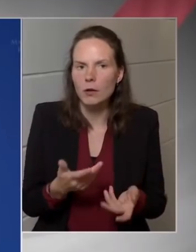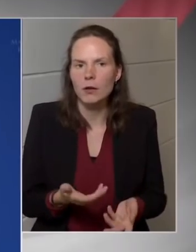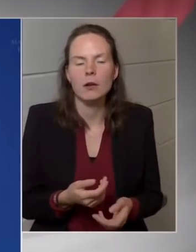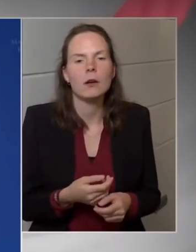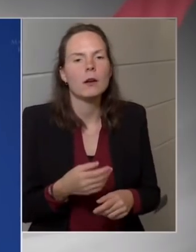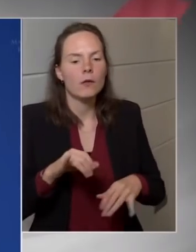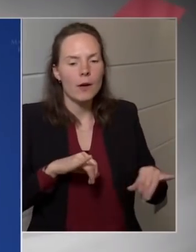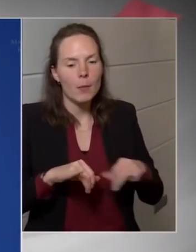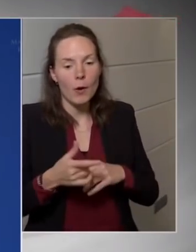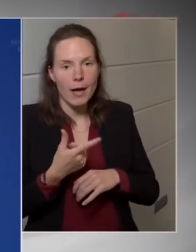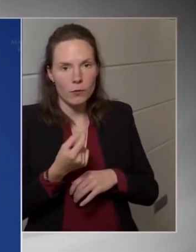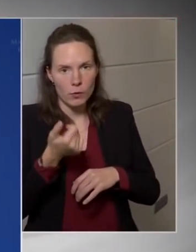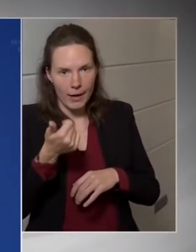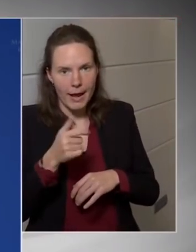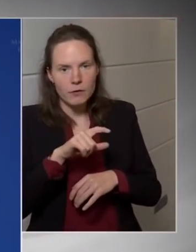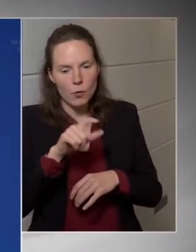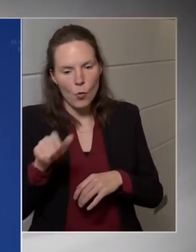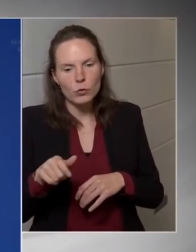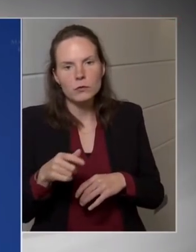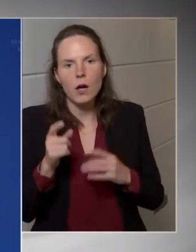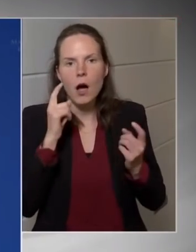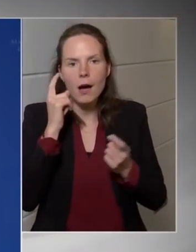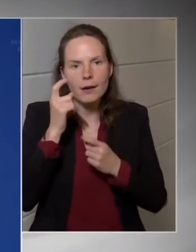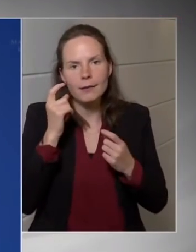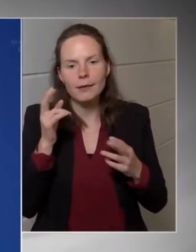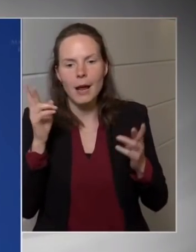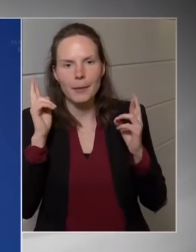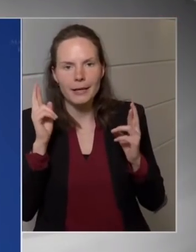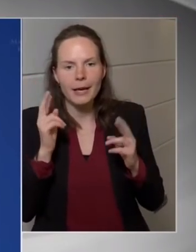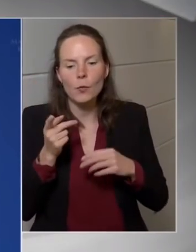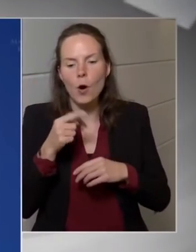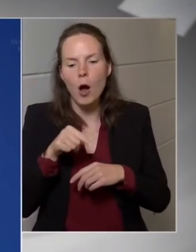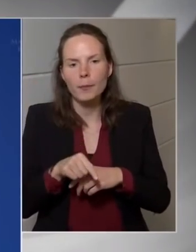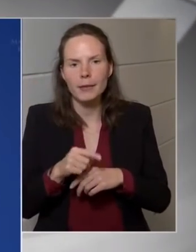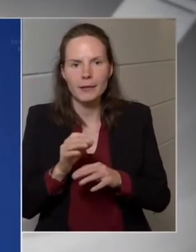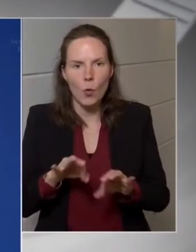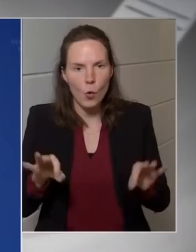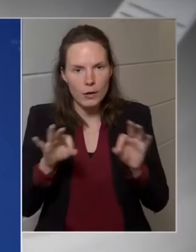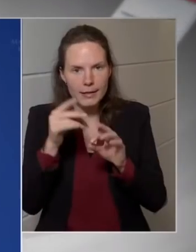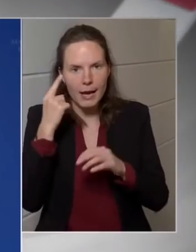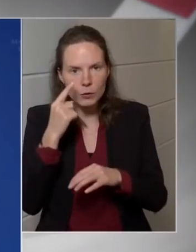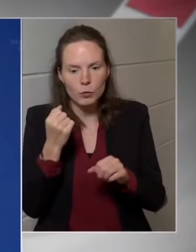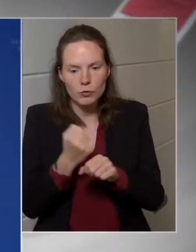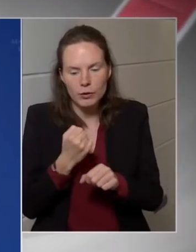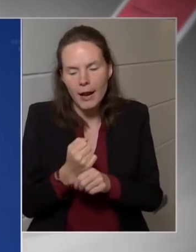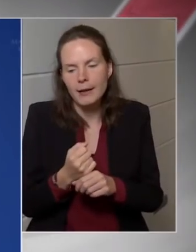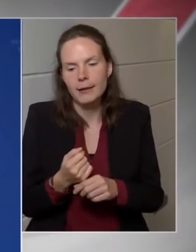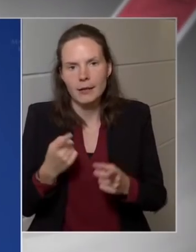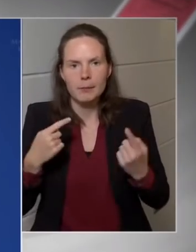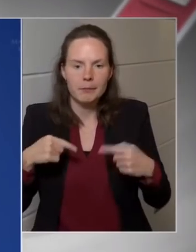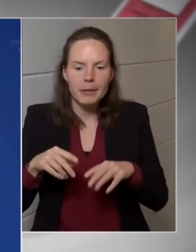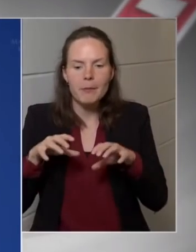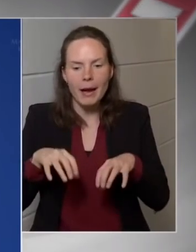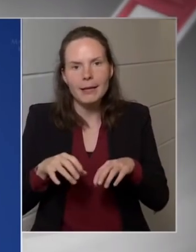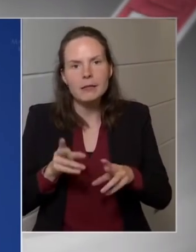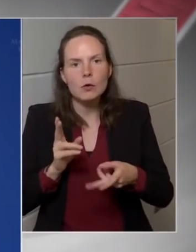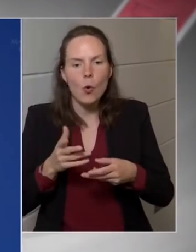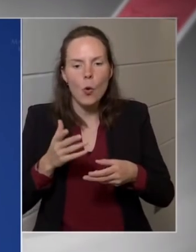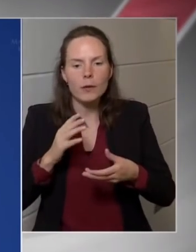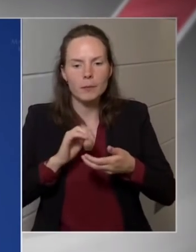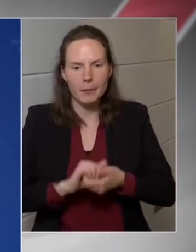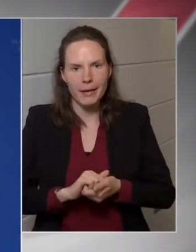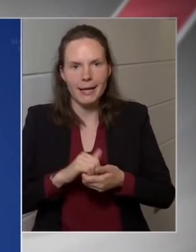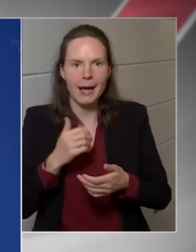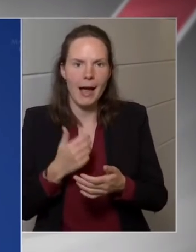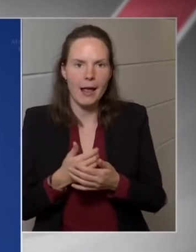abban reménykedünk, és amennyit az országa maga erejével tud tenni, azért is teszünk, hogy béke legyen az adott rá lehetőséget, hogy sajnos